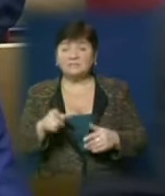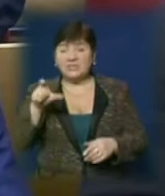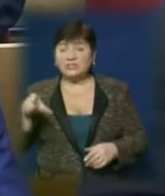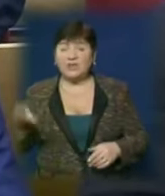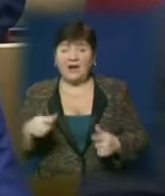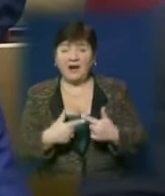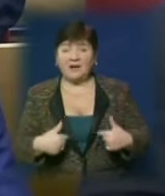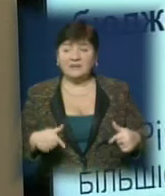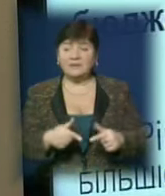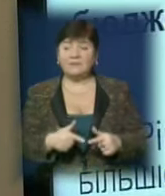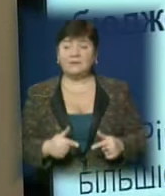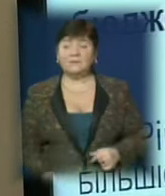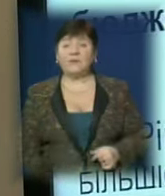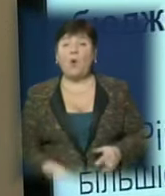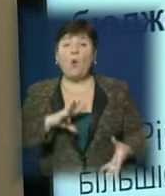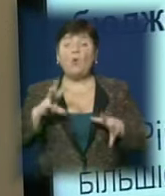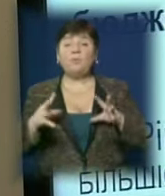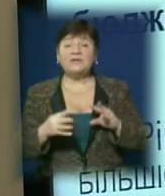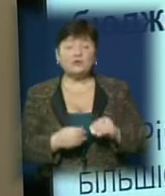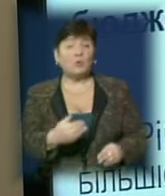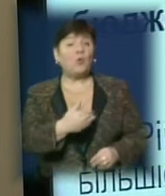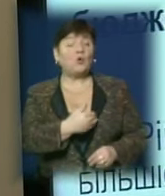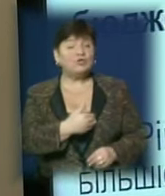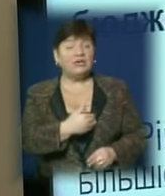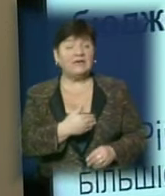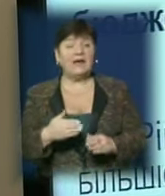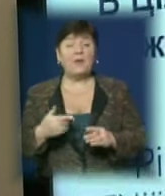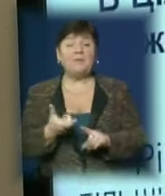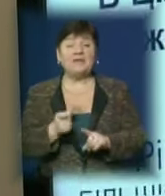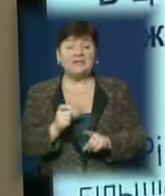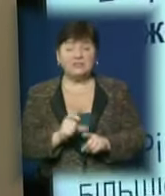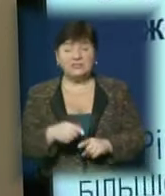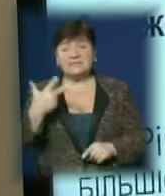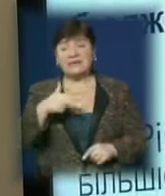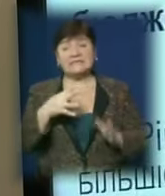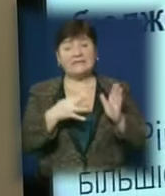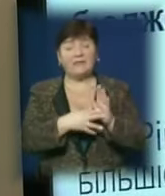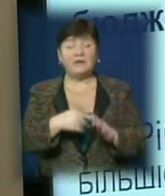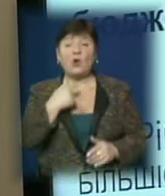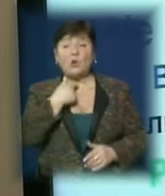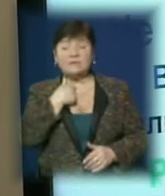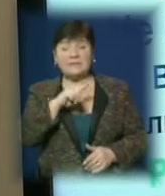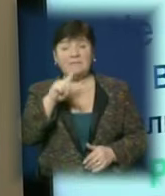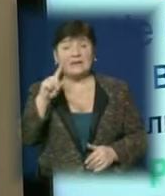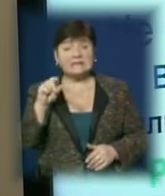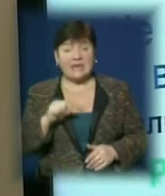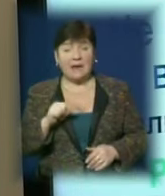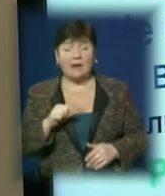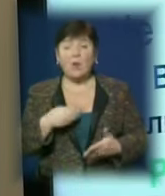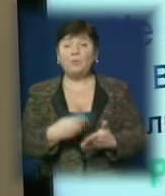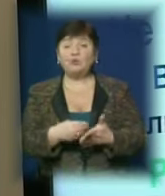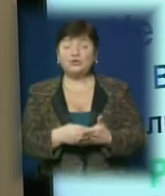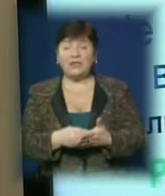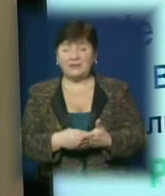професійної освіти. У підсумку, хоч і не стійка, але все-таки більшість – 39 голосів «За». Бюджет ухвалено.